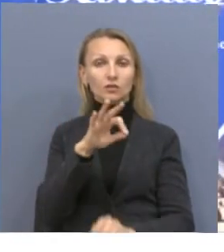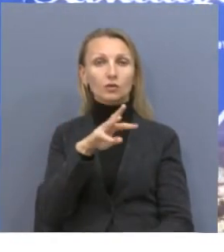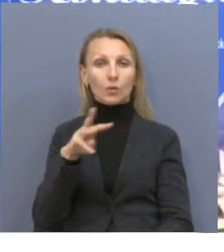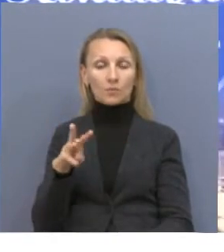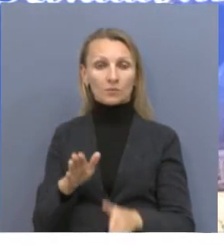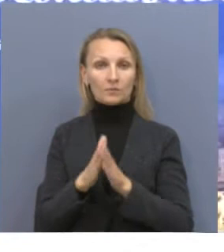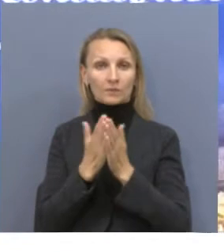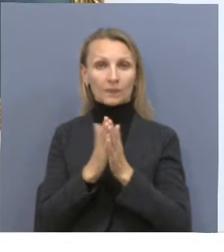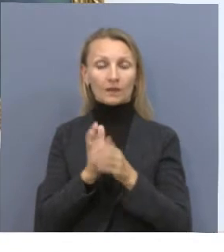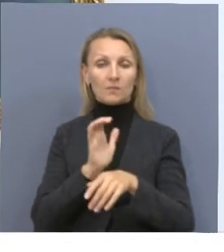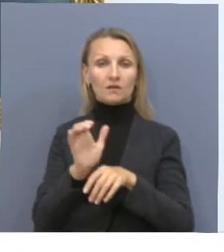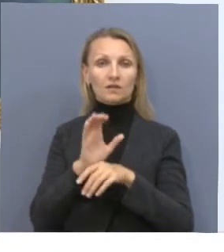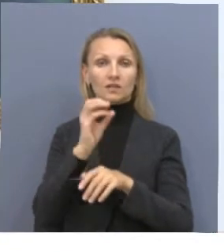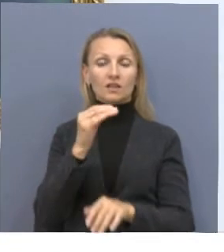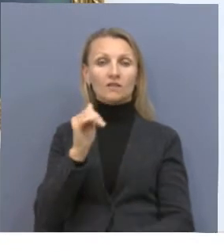Сейфулина.